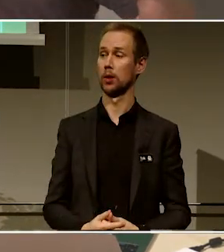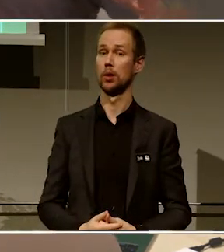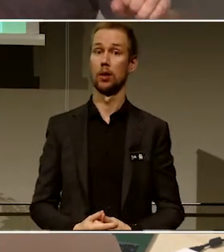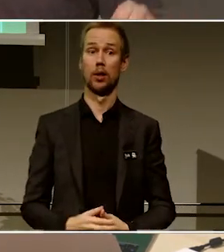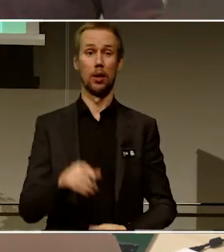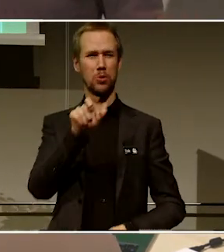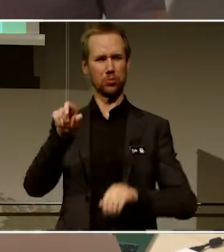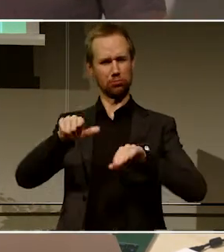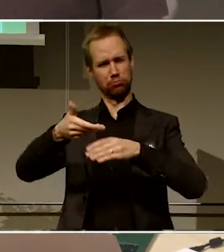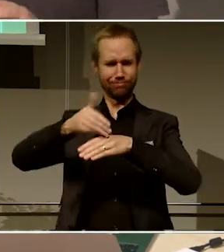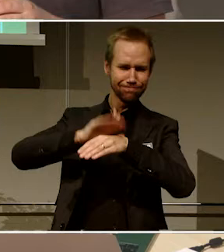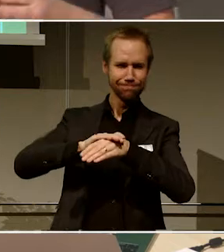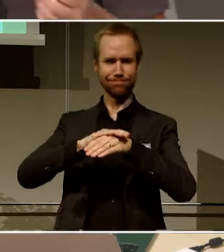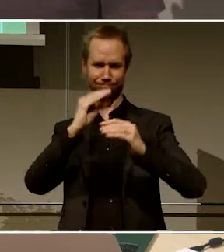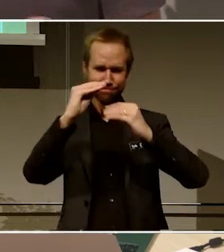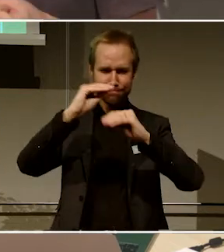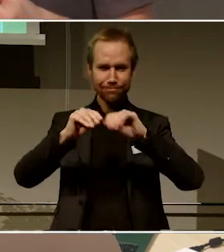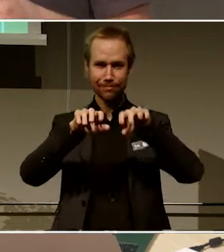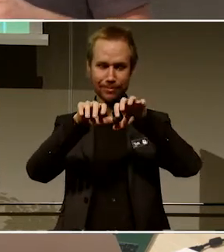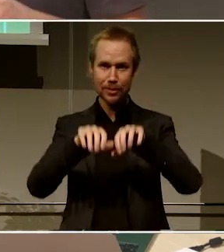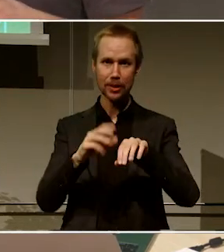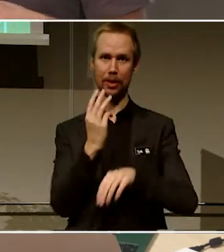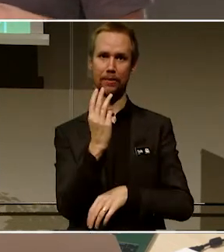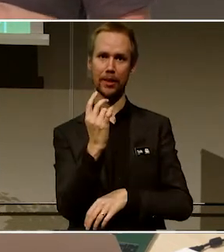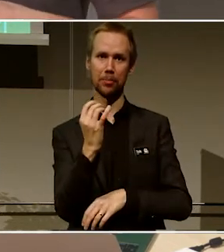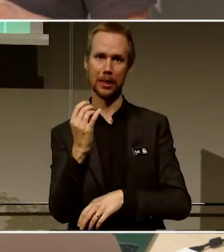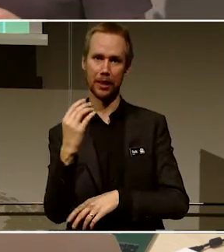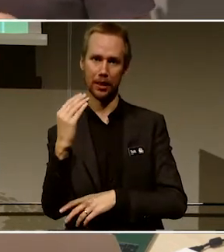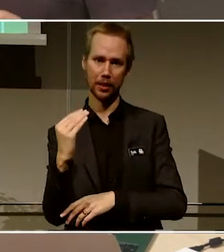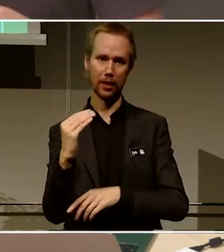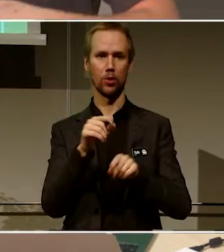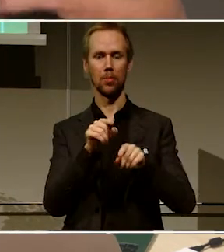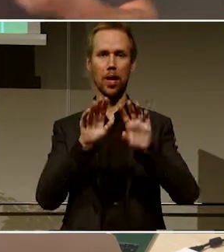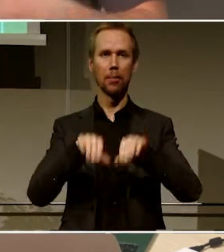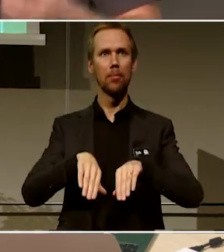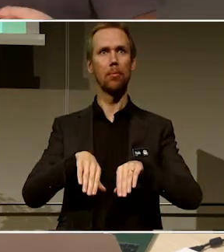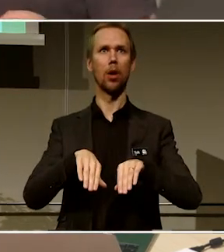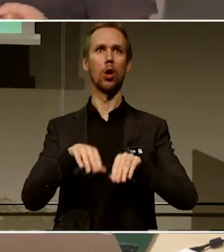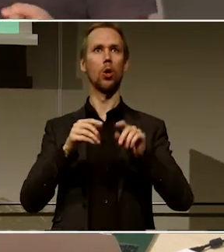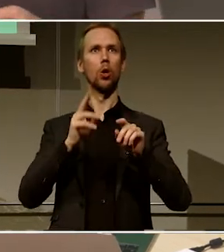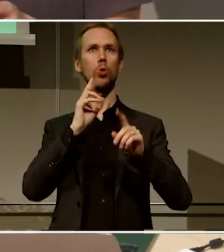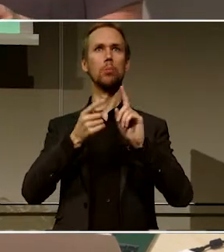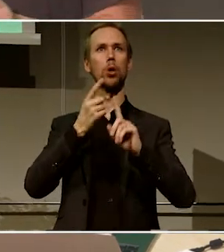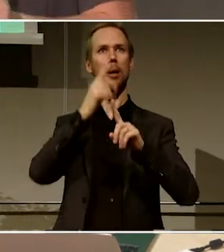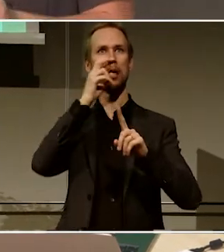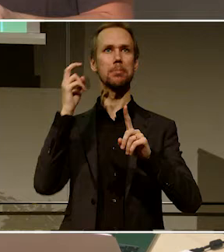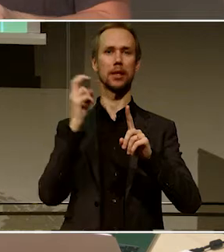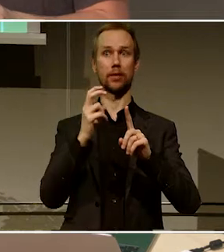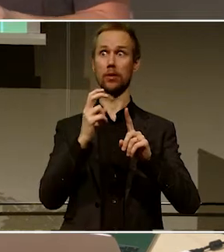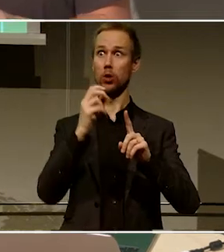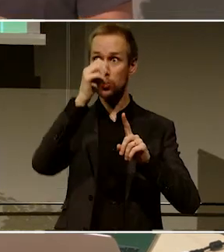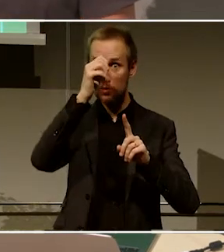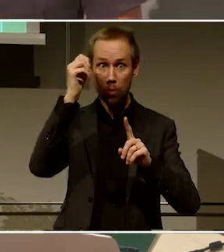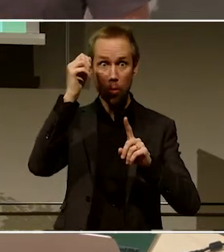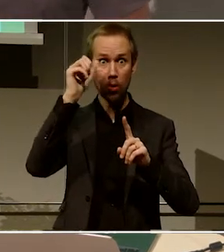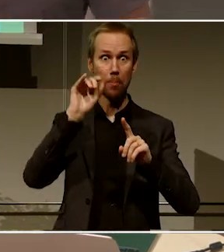Erfarna wikipedianer har tagit på sig nybörjare glasögon Det är ju jättesvårt i den där man har gjort någonting i flera år och tänka